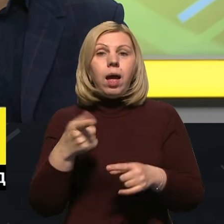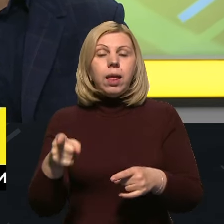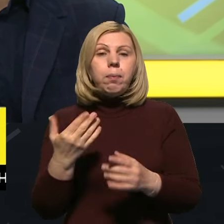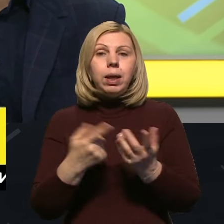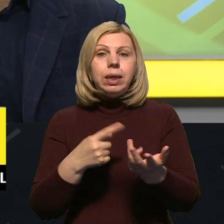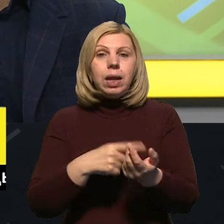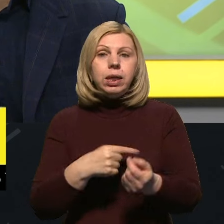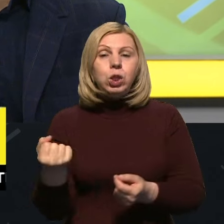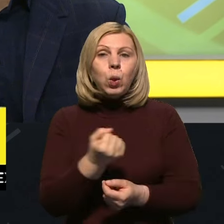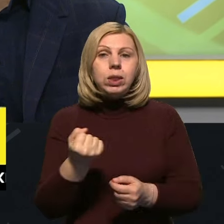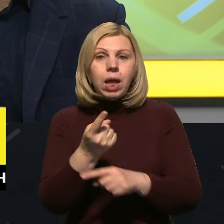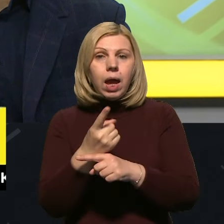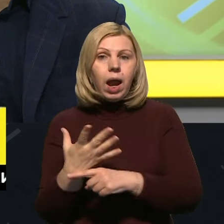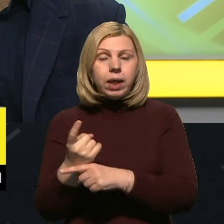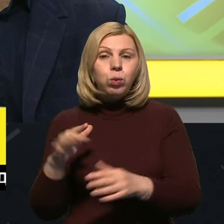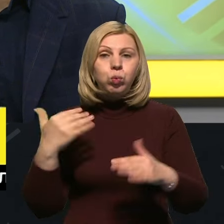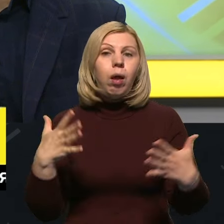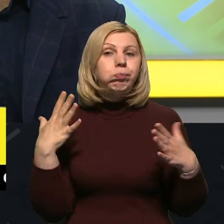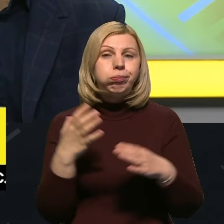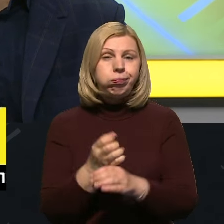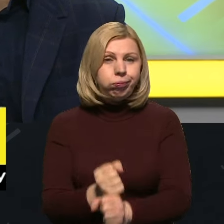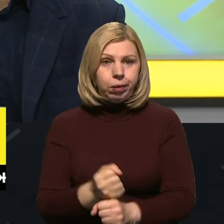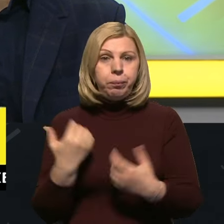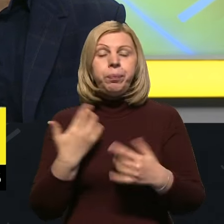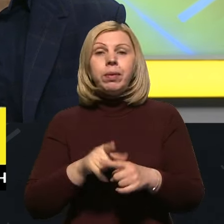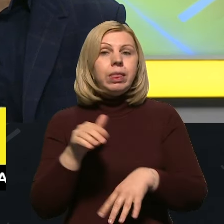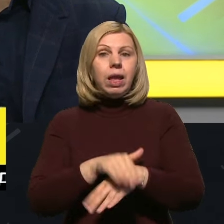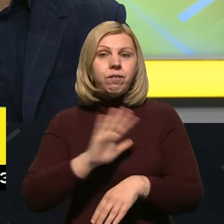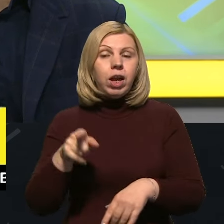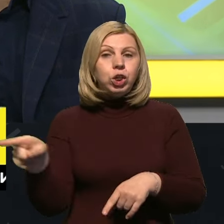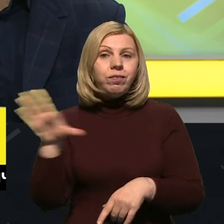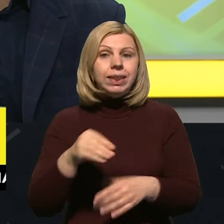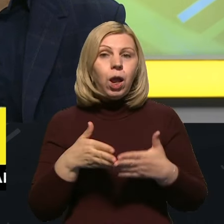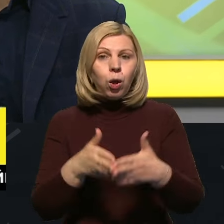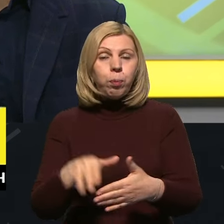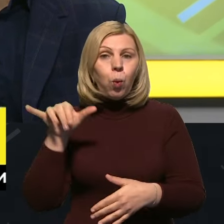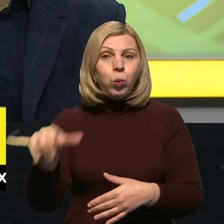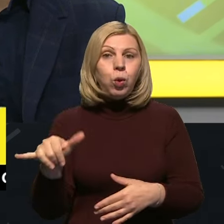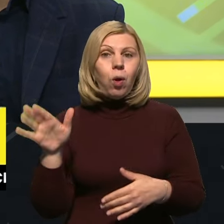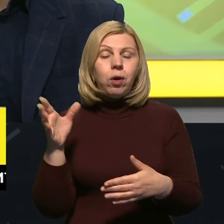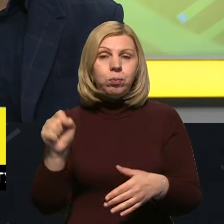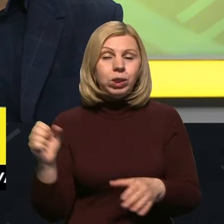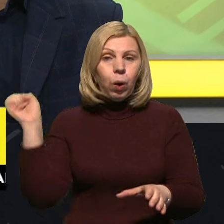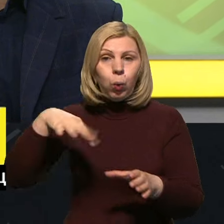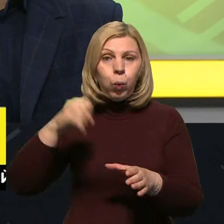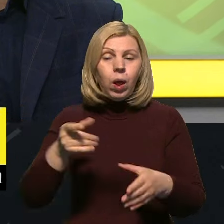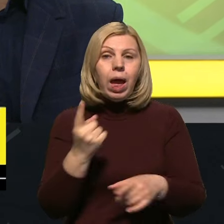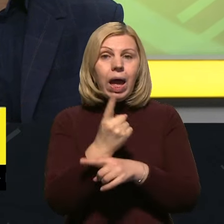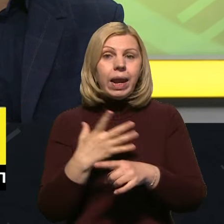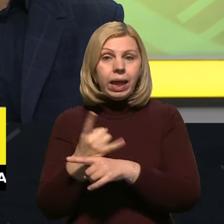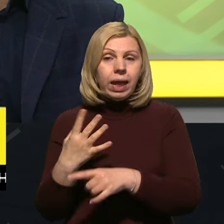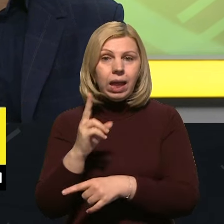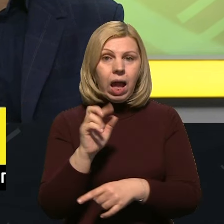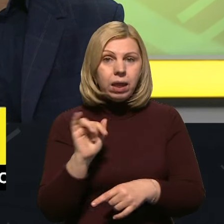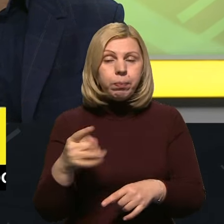носіїв ракет калібр зменшилась. І не факт, всі ці кораблі, які в нього навіть можуть завантажити ракети калібр, а